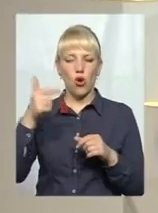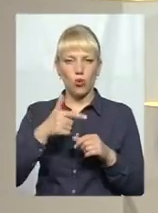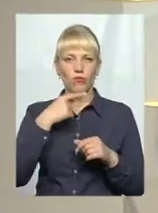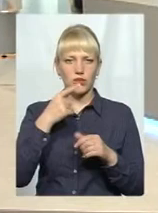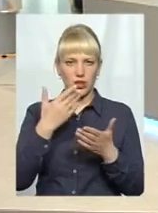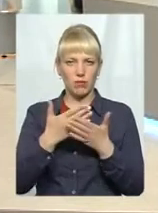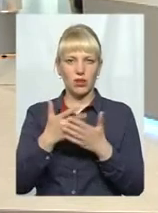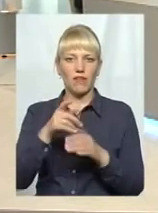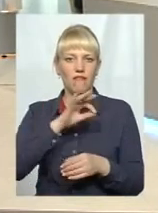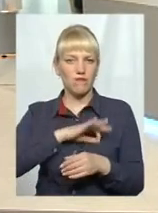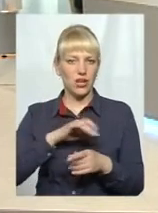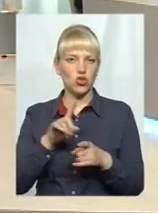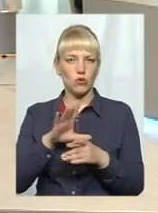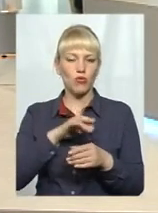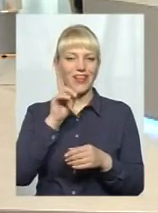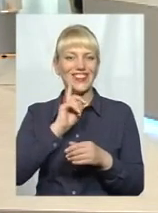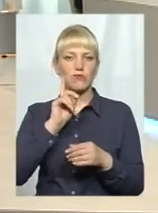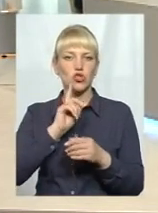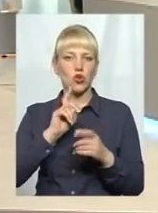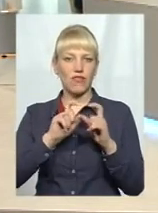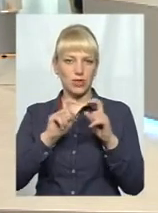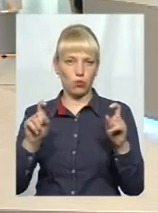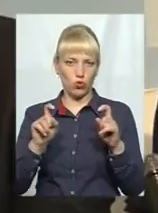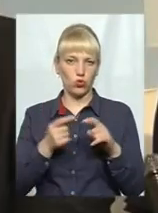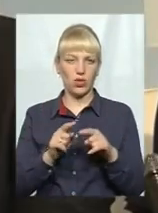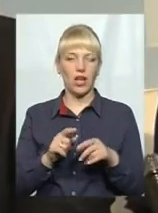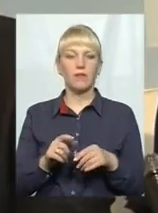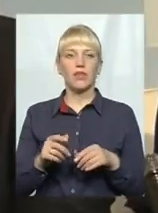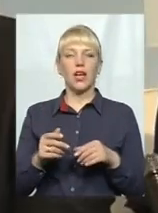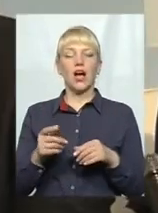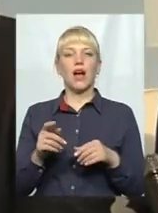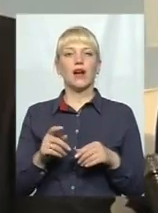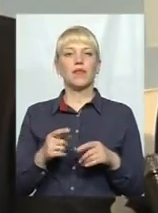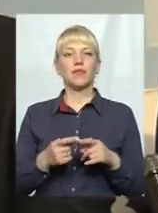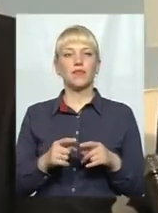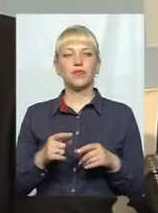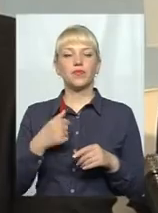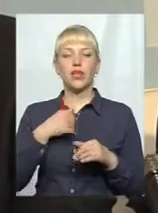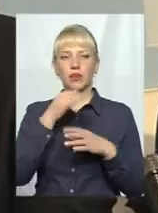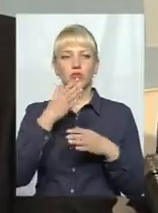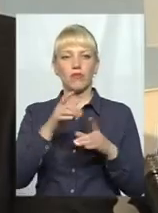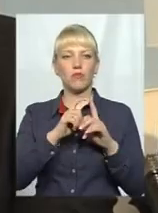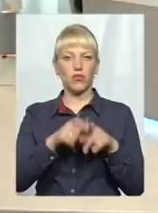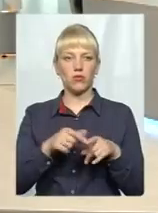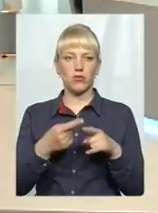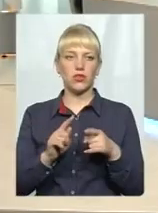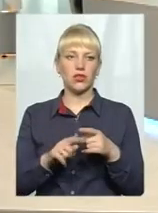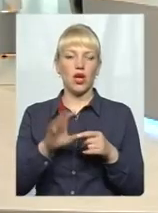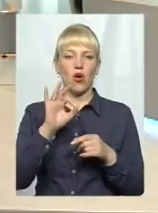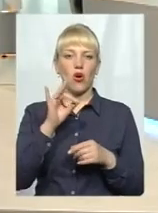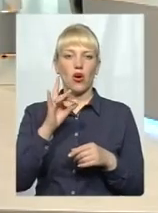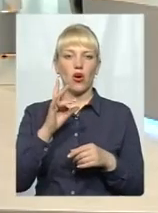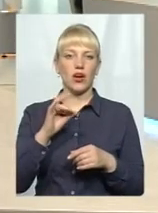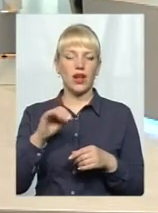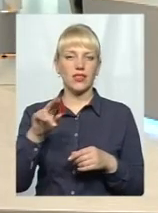оренду, якщо ти оформиш це, я не знаю, капітальну. Ви про пайову участь. Ось тут я вам не скажу. Про оренду землі, скоріше. Про оренду.